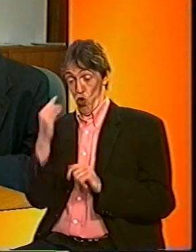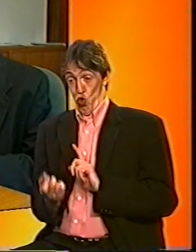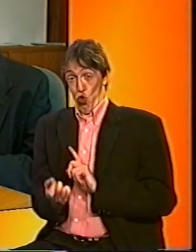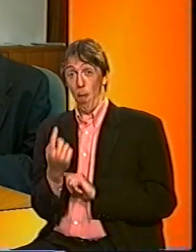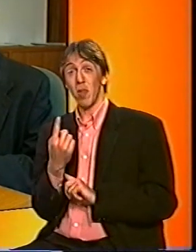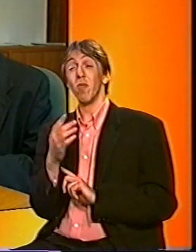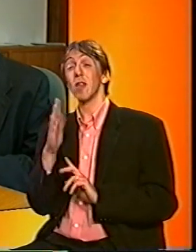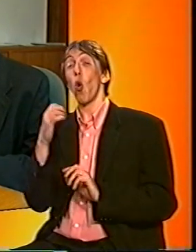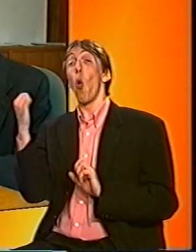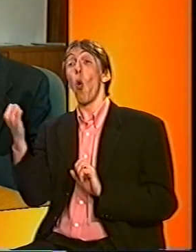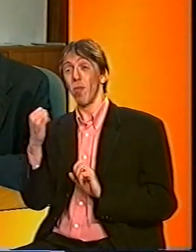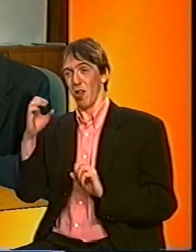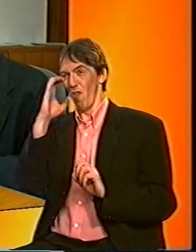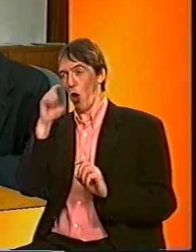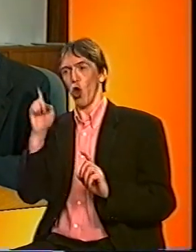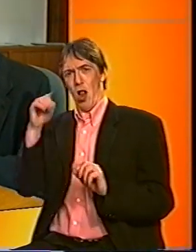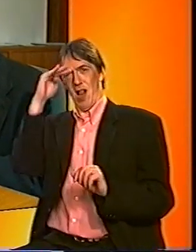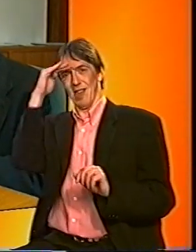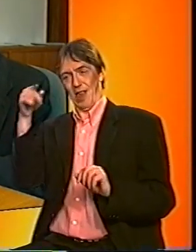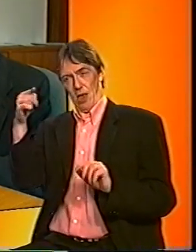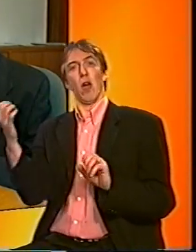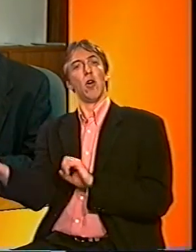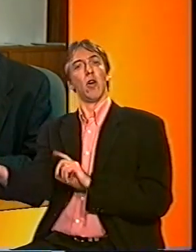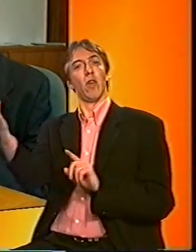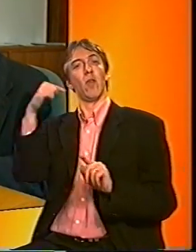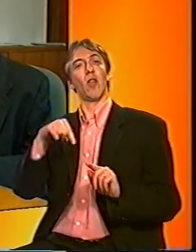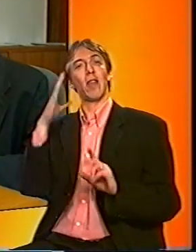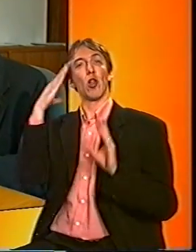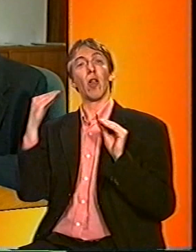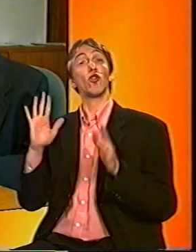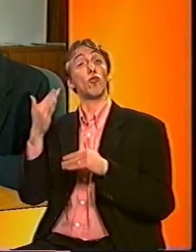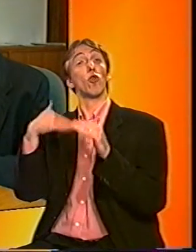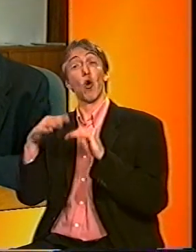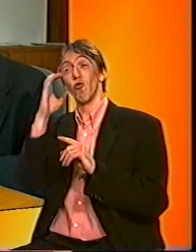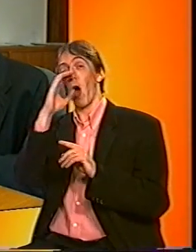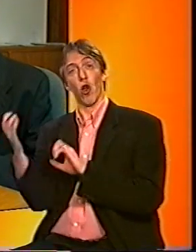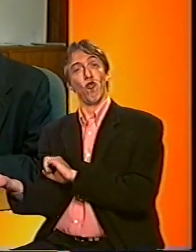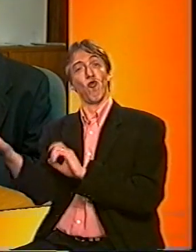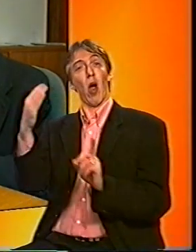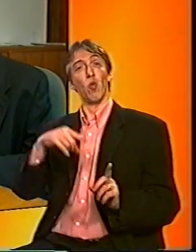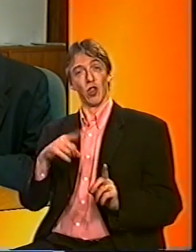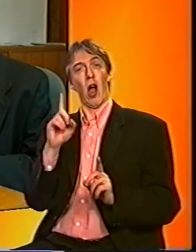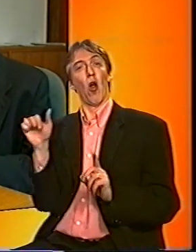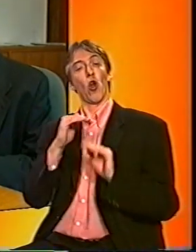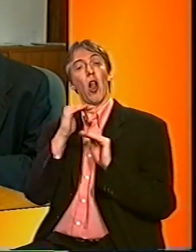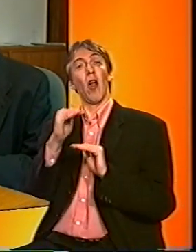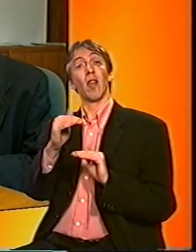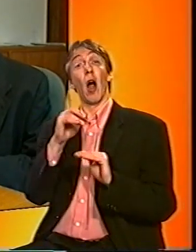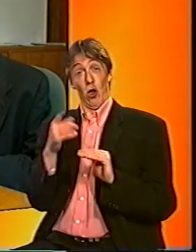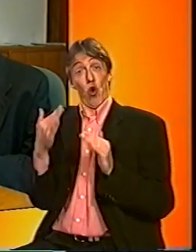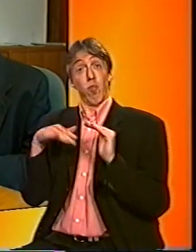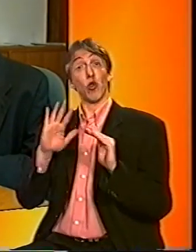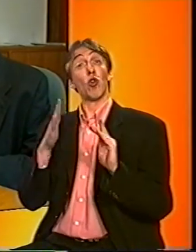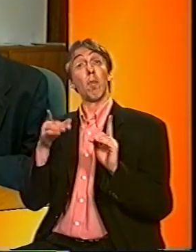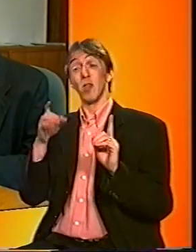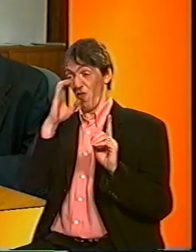naar Nederland toe komt. Het gebeurt wel eens dat een varken van het ene land naar het andere land gaat. En als dat gebeurt en het varken is ziek, en soms